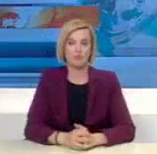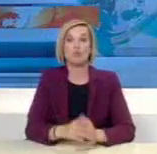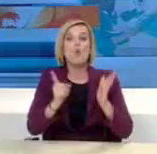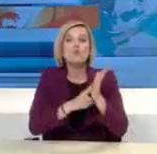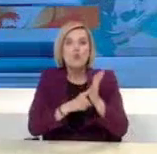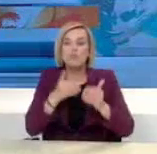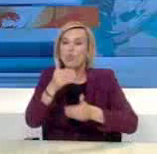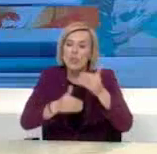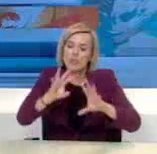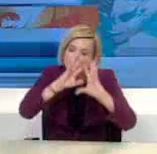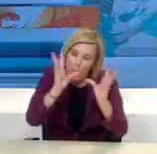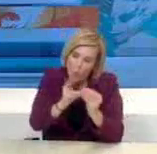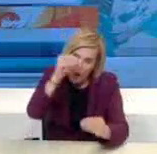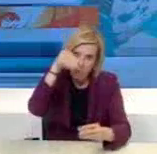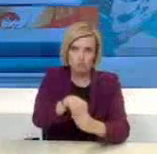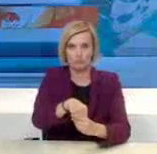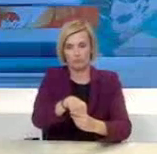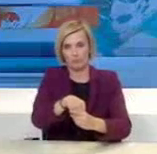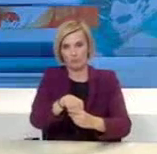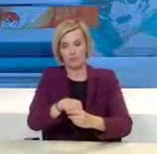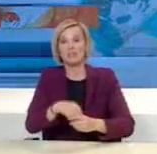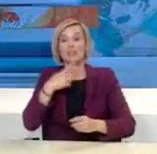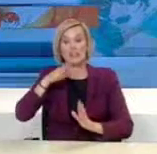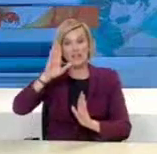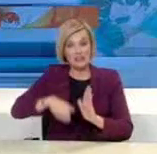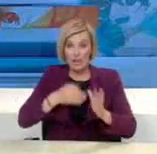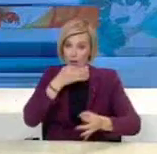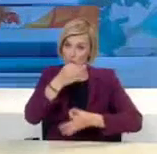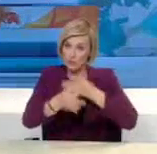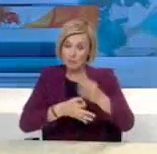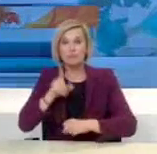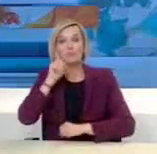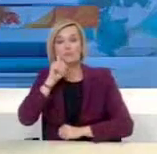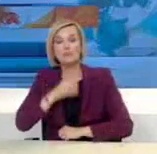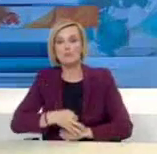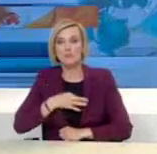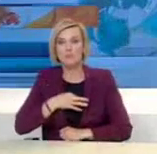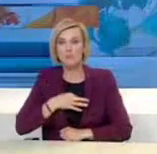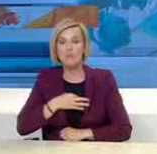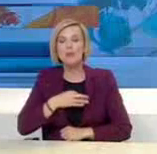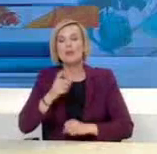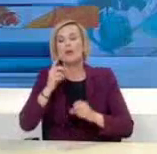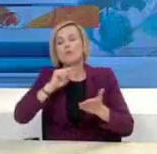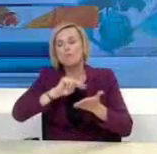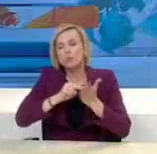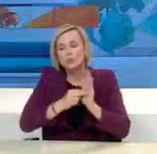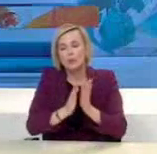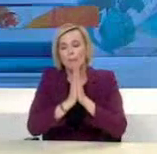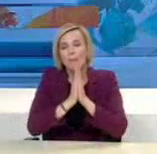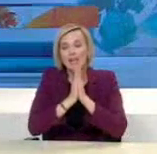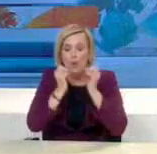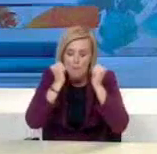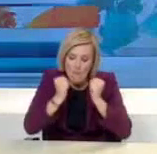Ολοκληρώνοντας, κυρίες και κύριοι, αγαπητοί συμπολίτες, δεν κυκλοφορούμε χωρίς αιτία. Μένουμε στο σπίτι.